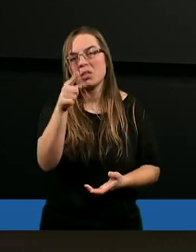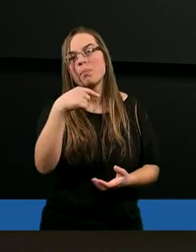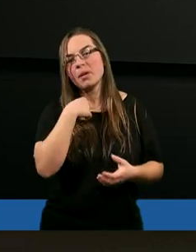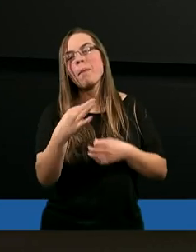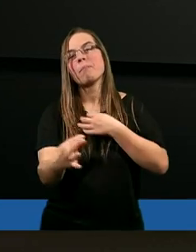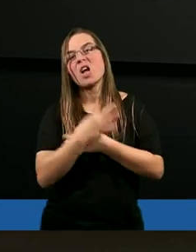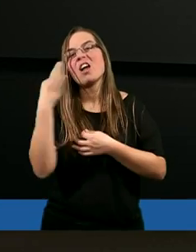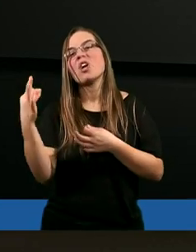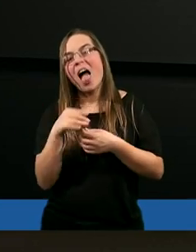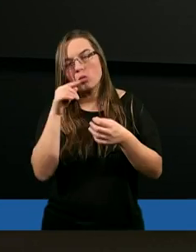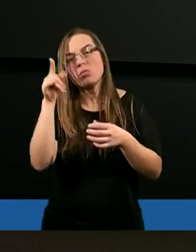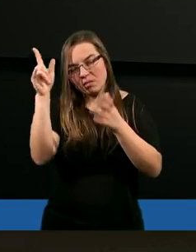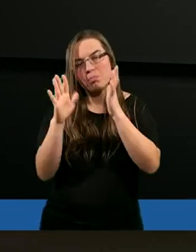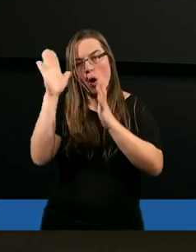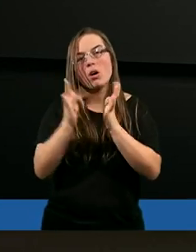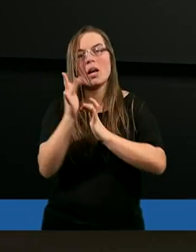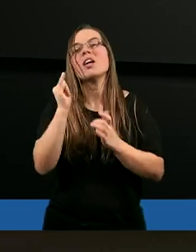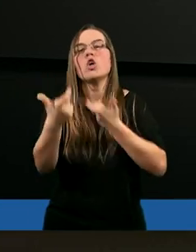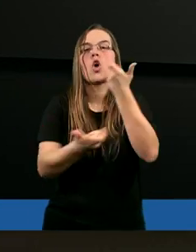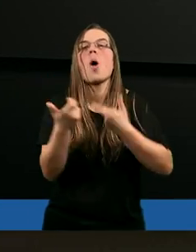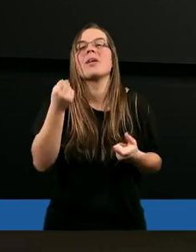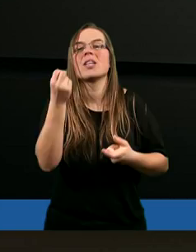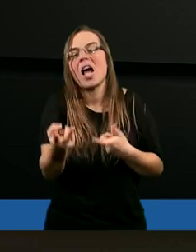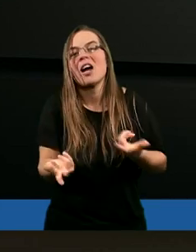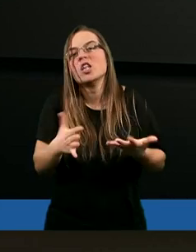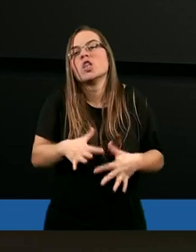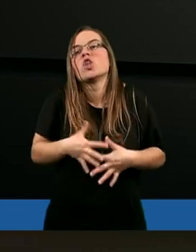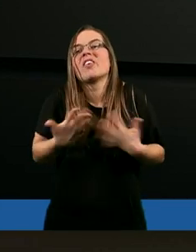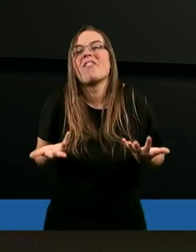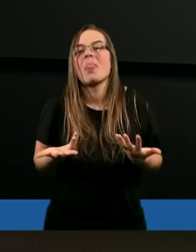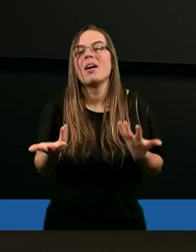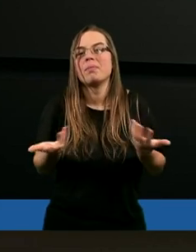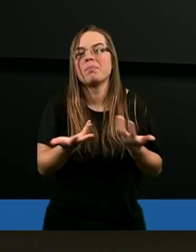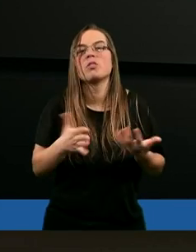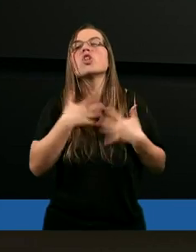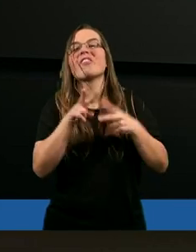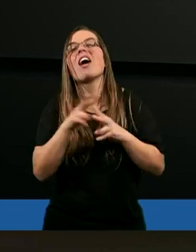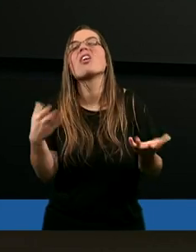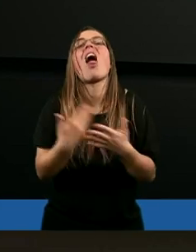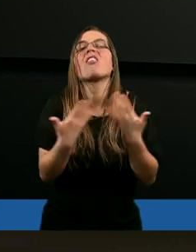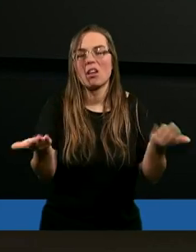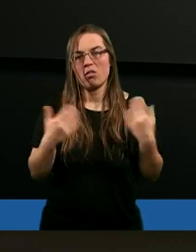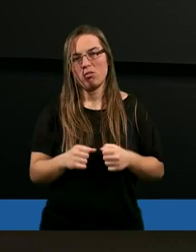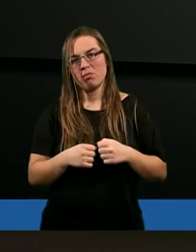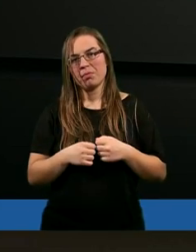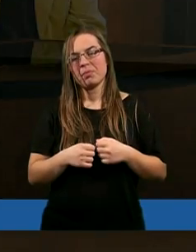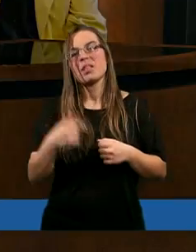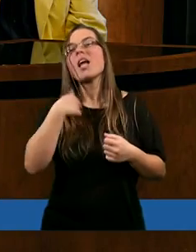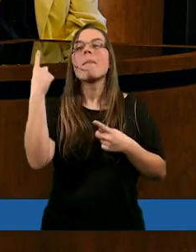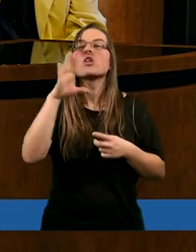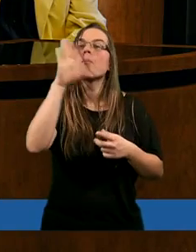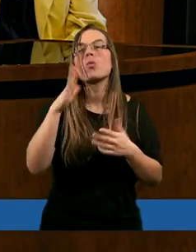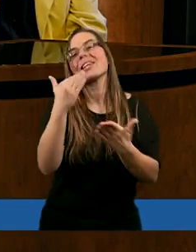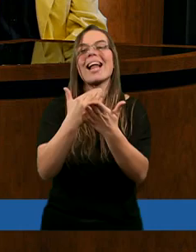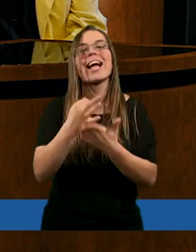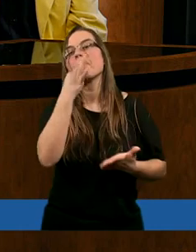prześladujesz i robisz takie dziwne rzeczy? Ja myślę, że Pan Bóg zadaje